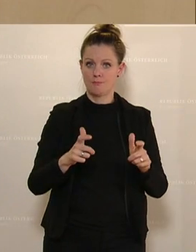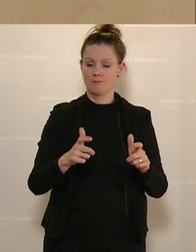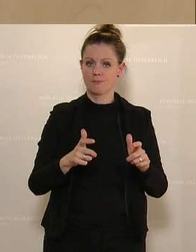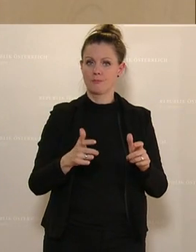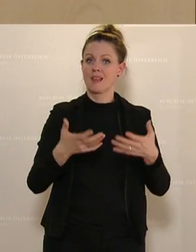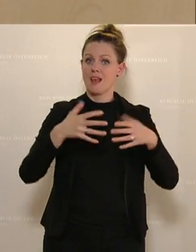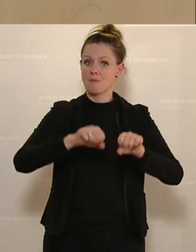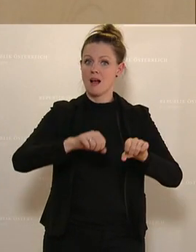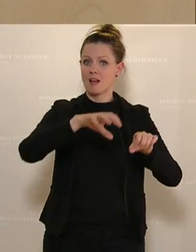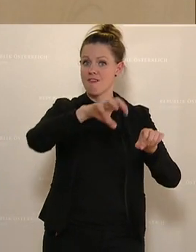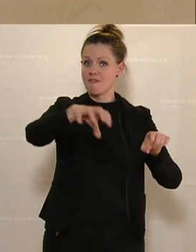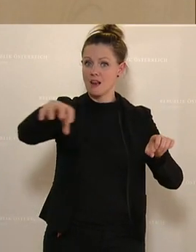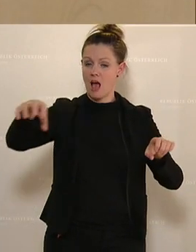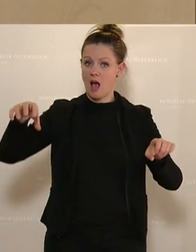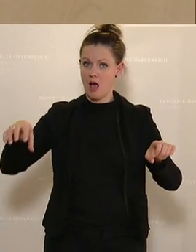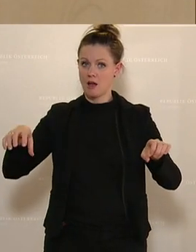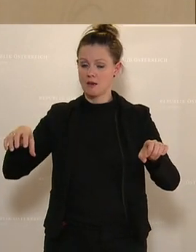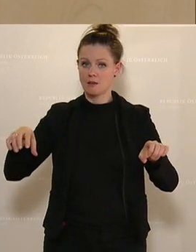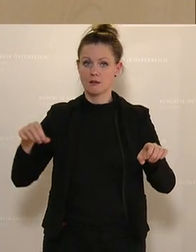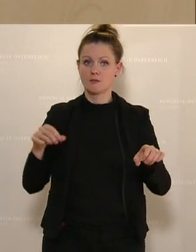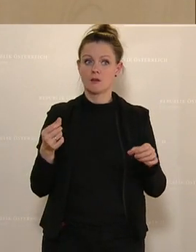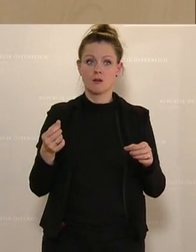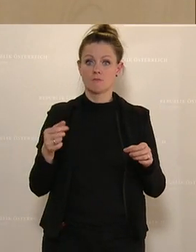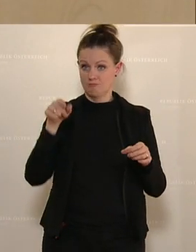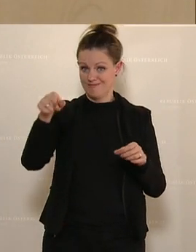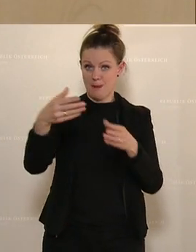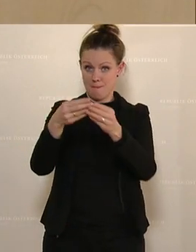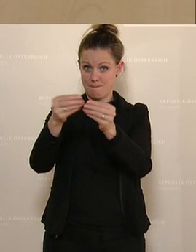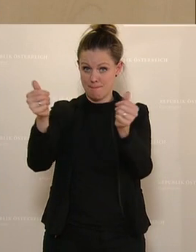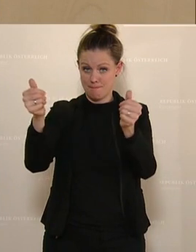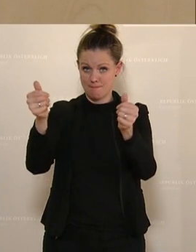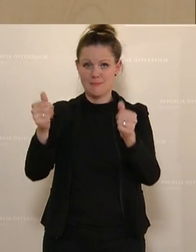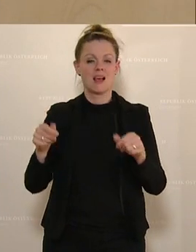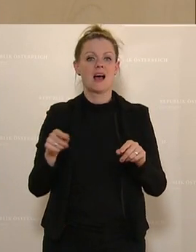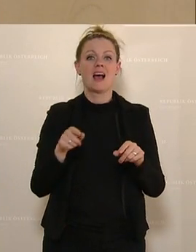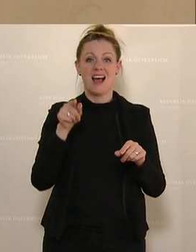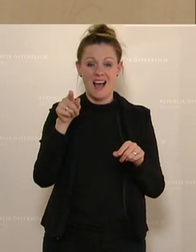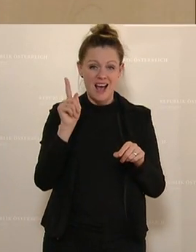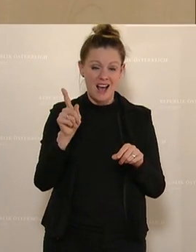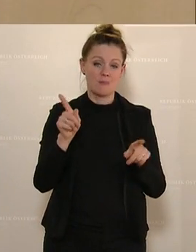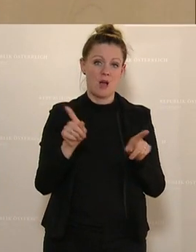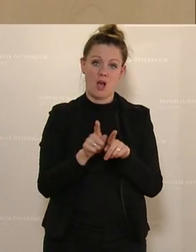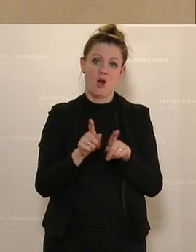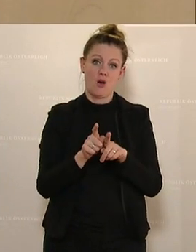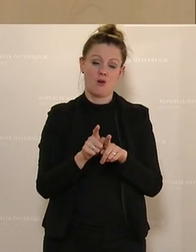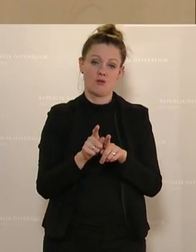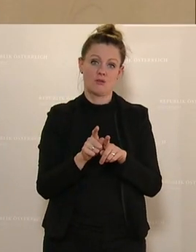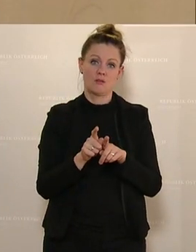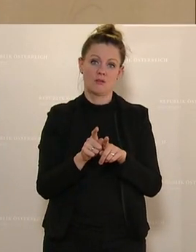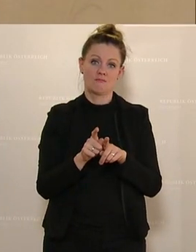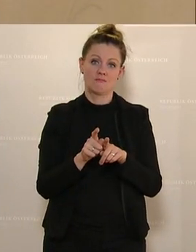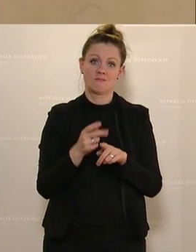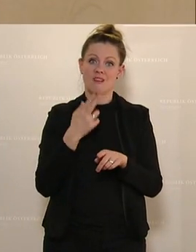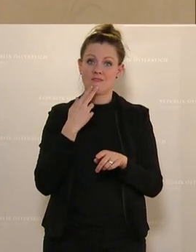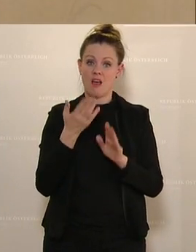Bankfilialen verschwindet nicht nur die Bankfiliale, sondern mit den Bankfilialen verschwindet meistens auch der